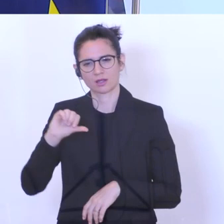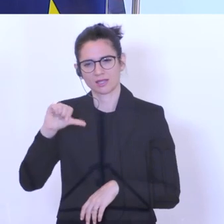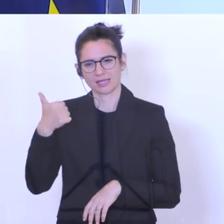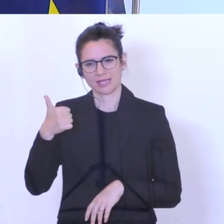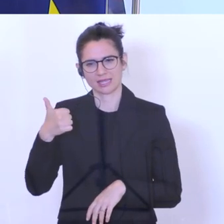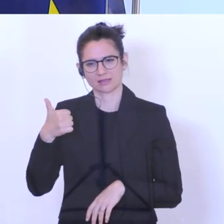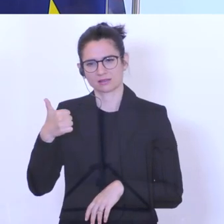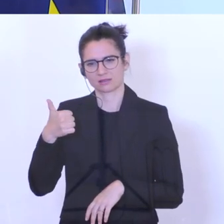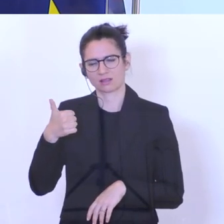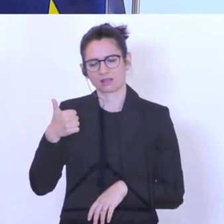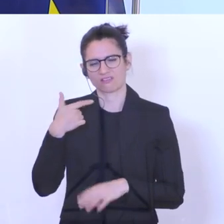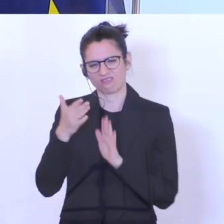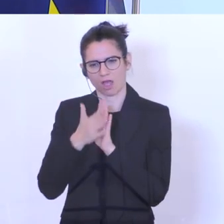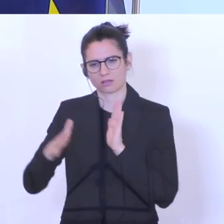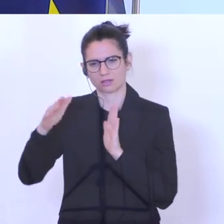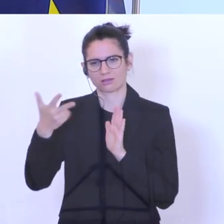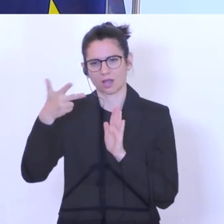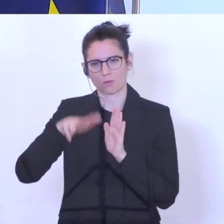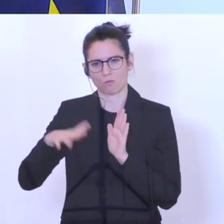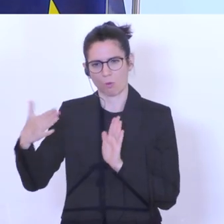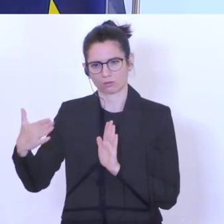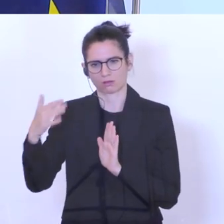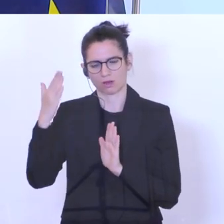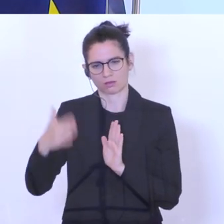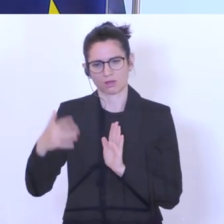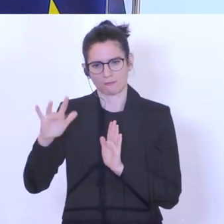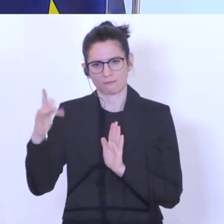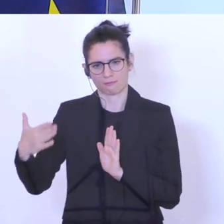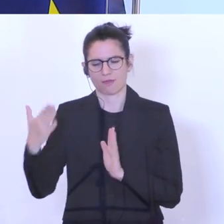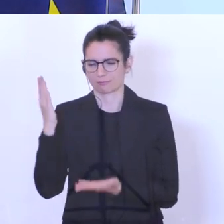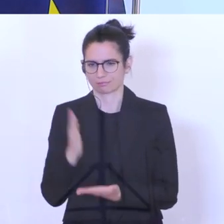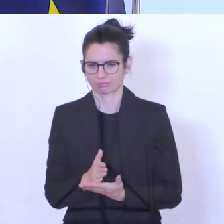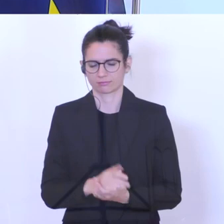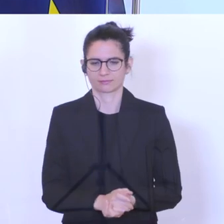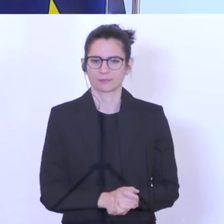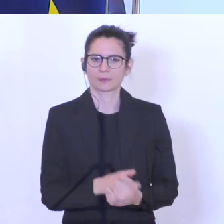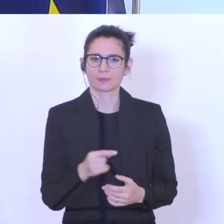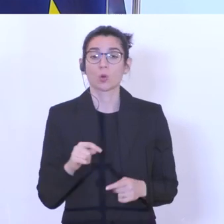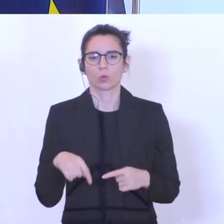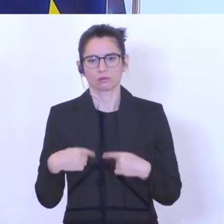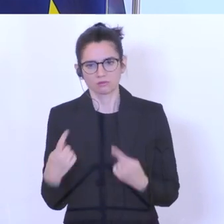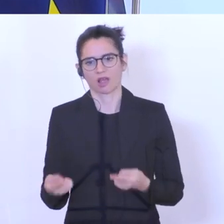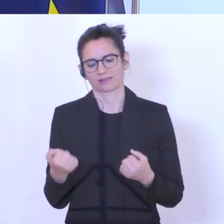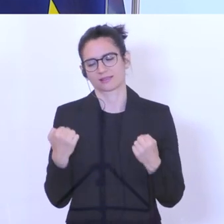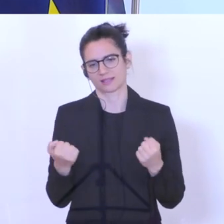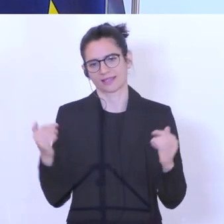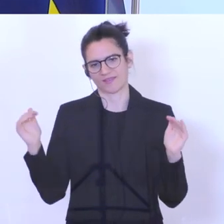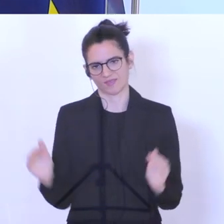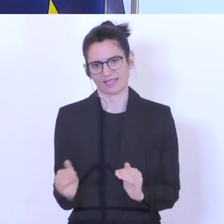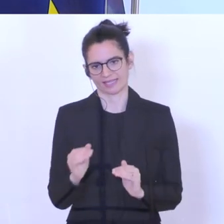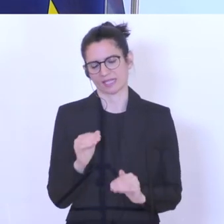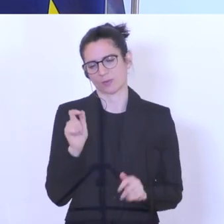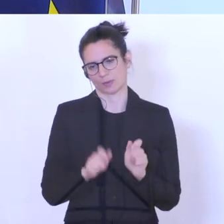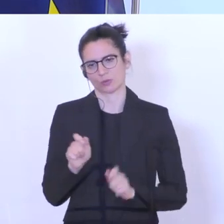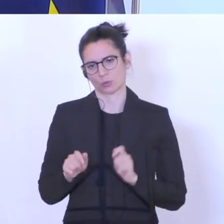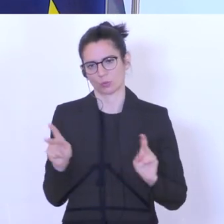3-Monats-Bereich der Kurzarbeit mit Ende Mai ausläuft. Diese Zahlen, hier wird es dann zu Reduktionen kommen von den Personen, die